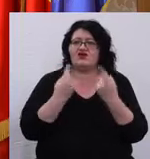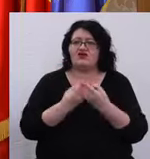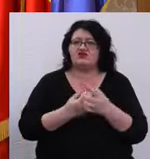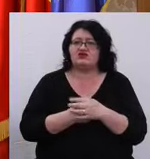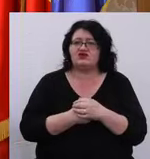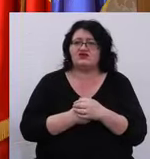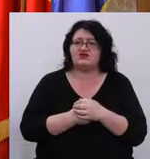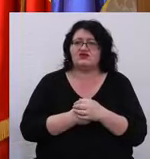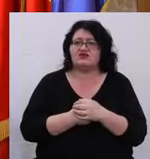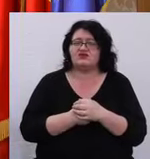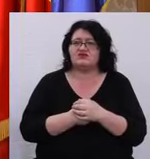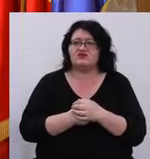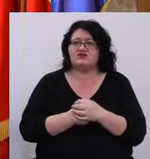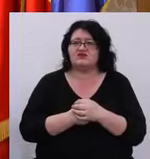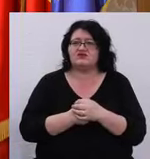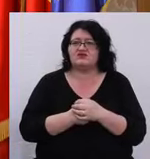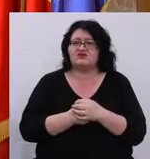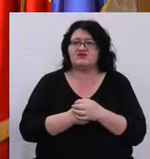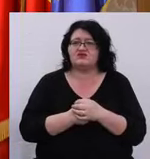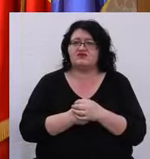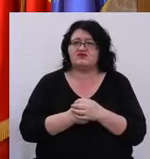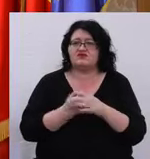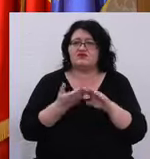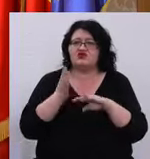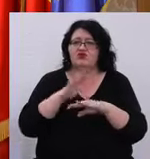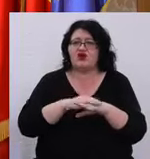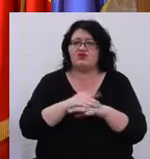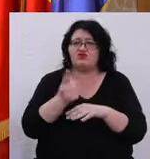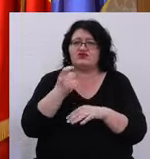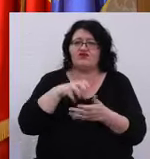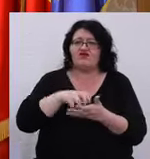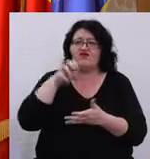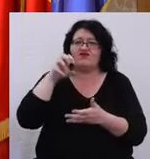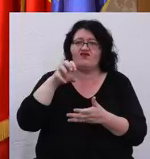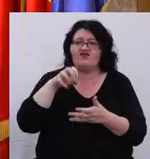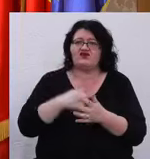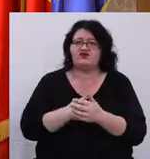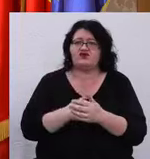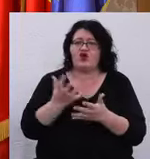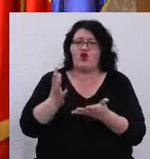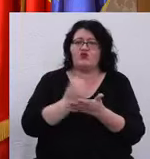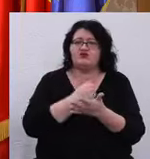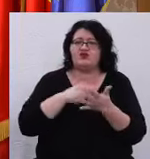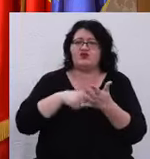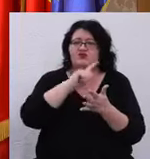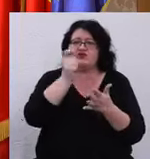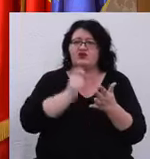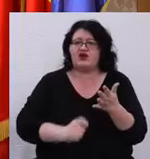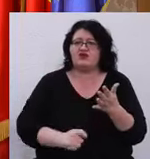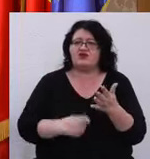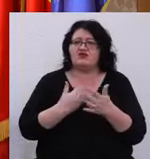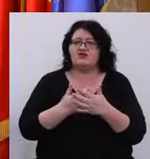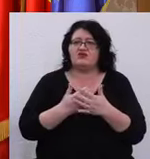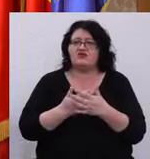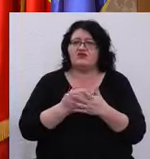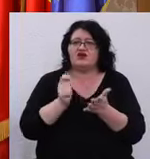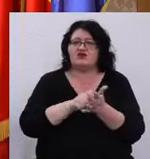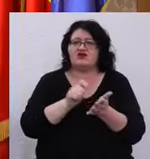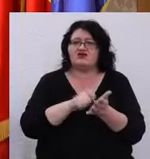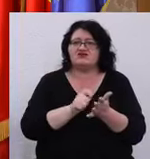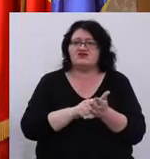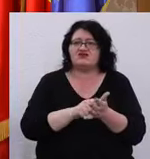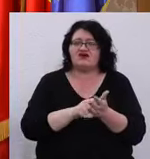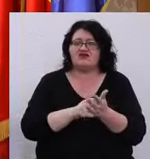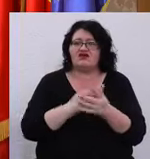În principiu, mare parte din fondurile obținute prin acest proiect vor fi alocate pentru achiziția